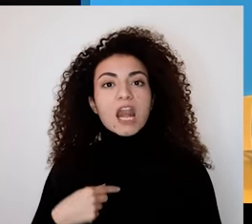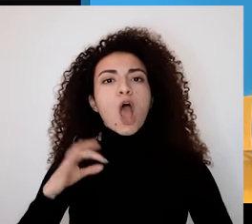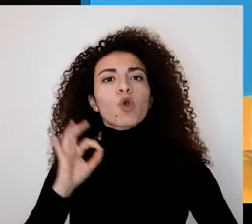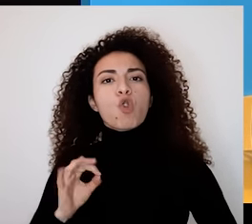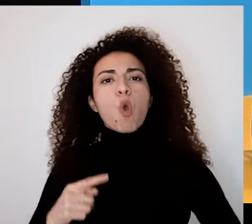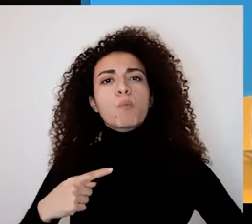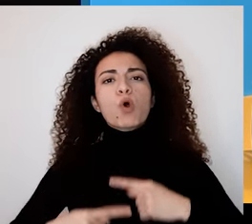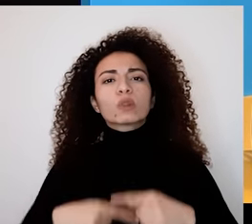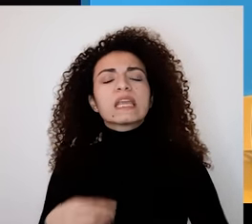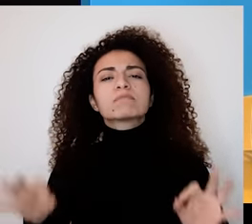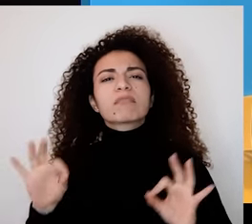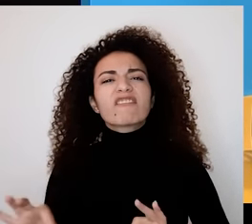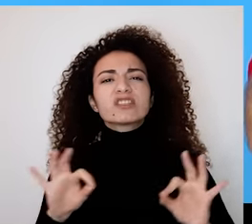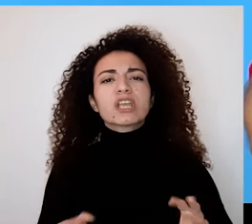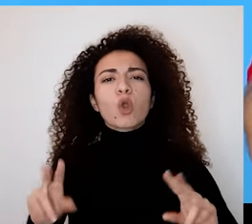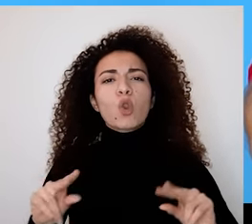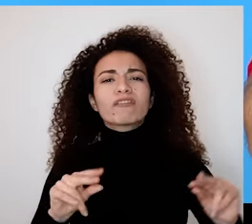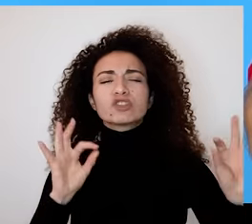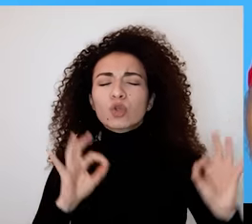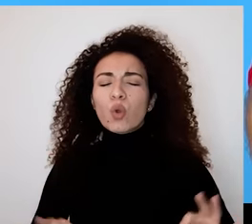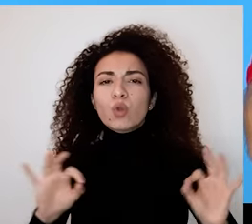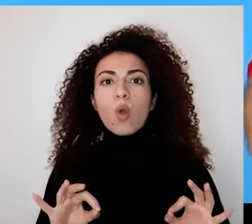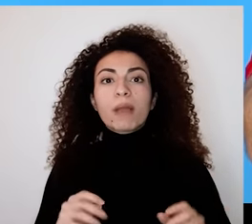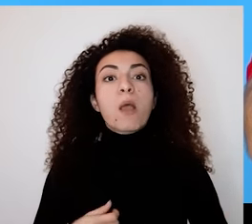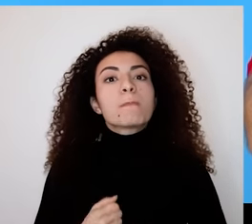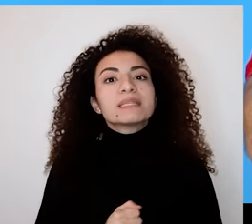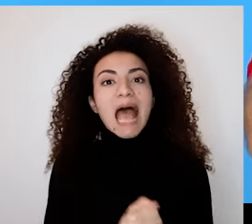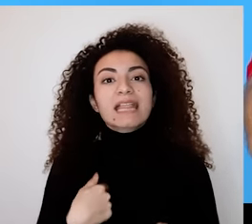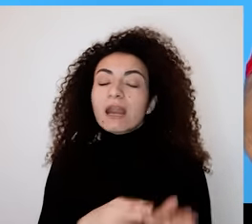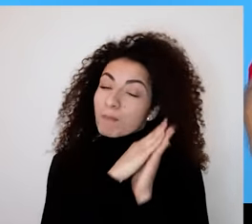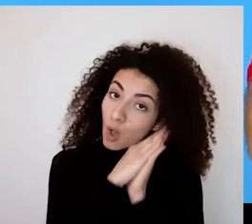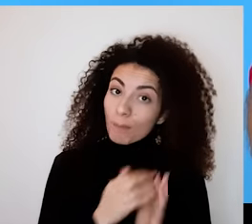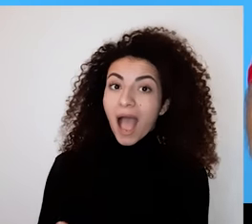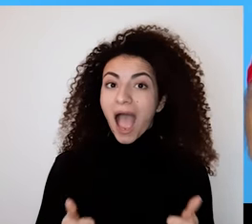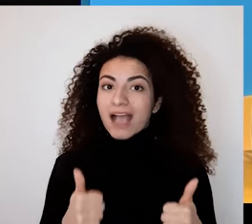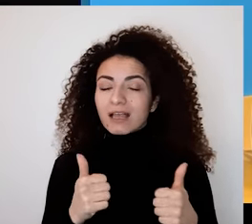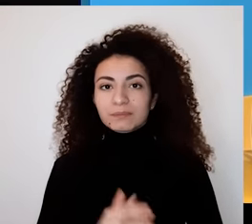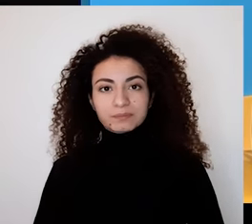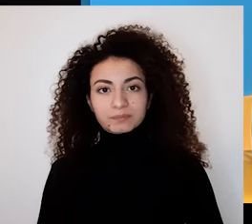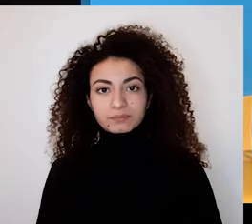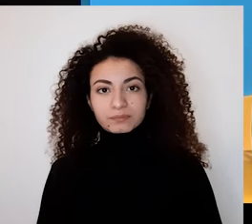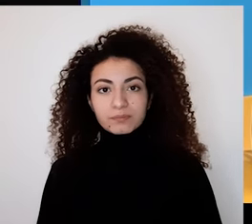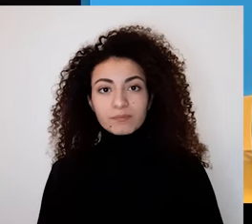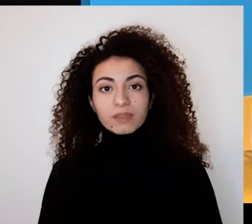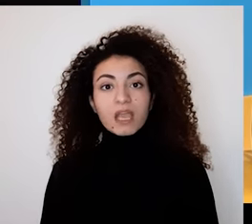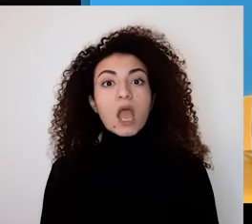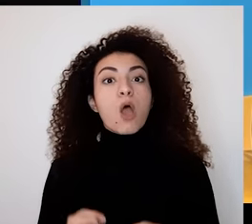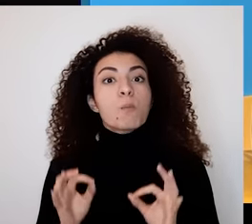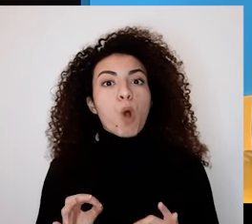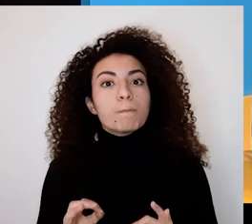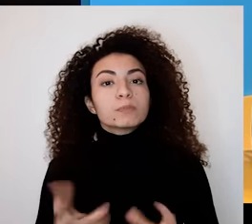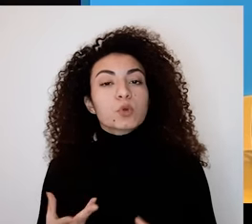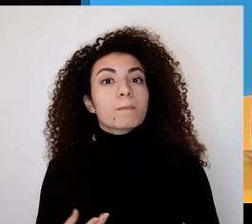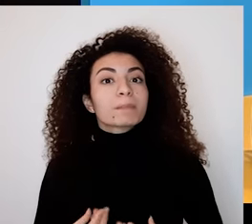الإمتنين قسم من روتيني اليومي بيساعد على النوم وبيؤدي إلى نوعية نوم أفضل لزيادة فعالية العلاج